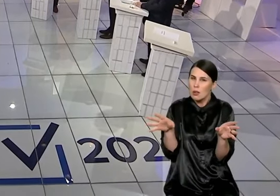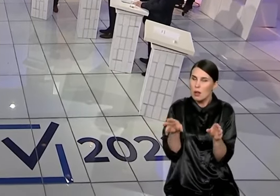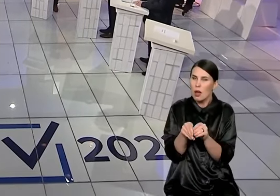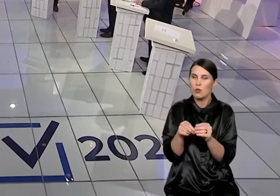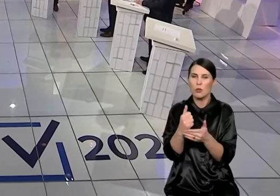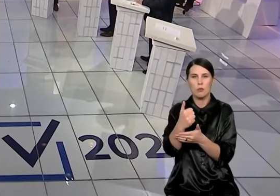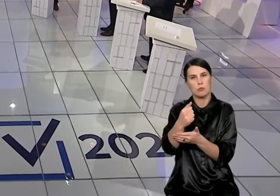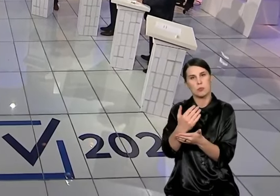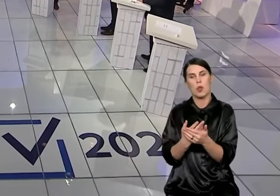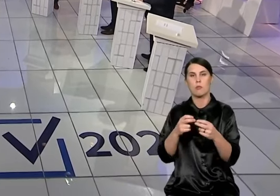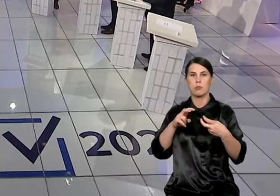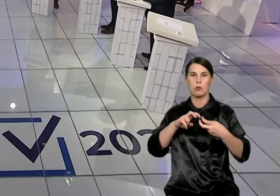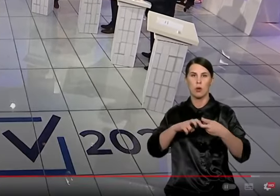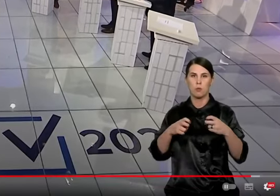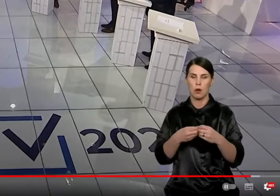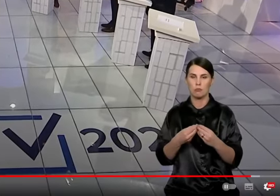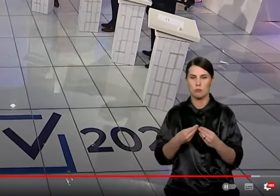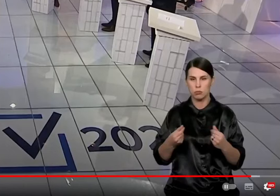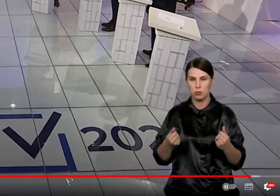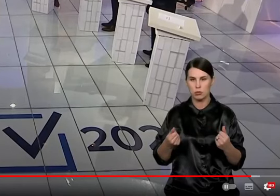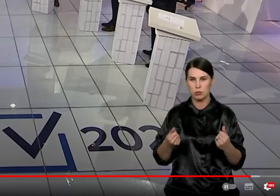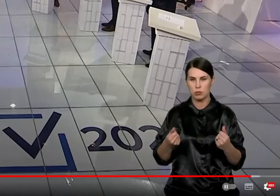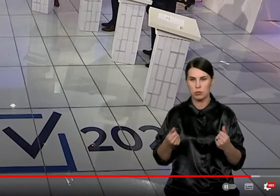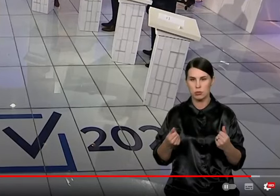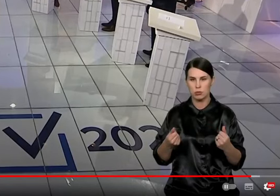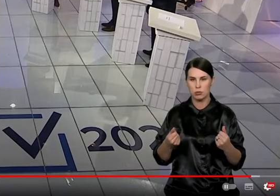gražinti visų miestiečių miestą, tai yra nerealų.